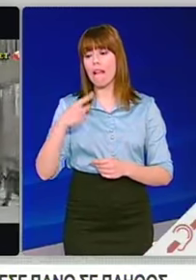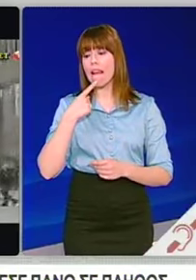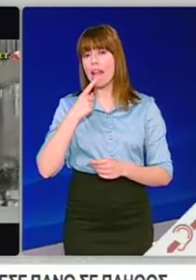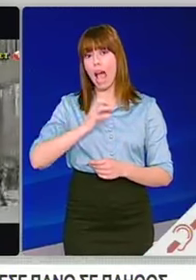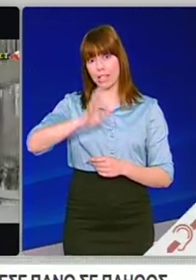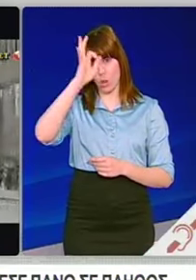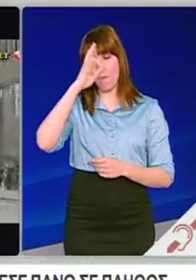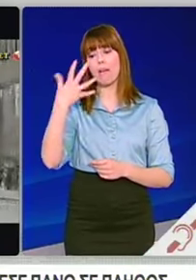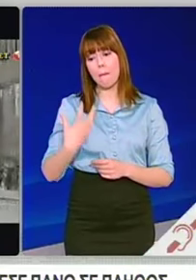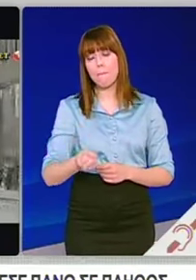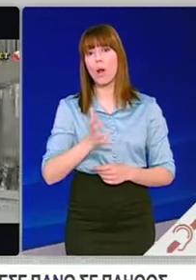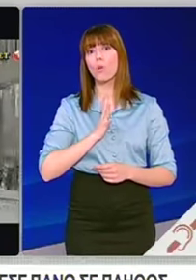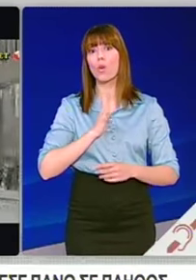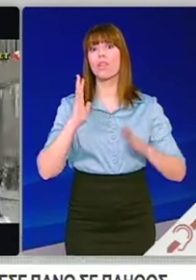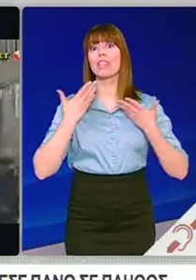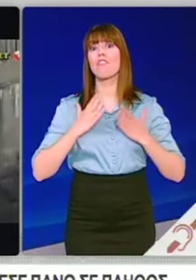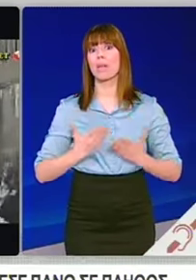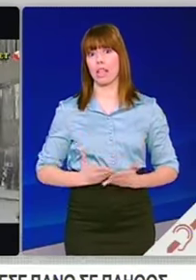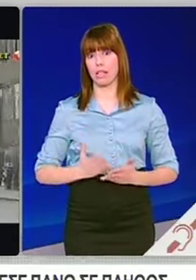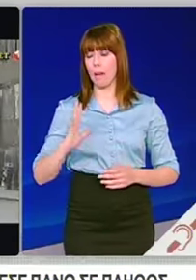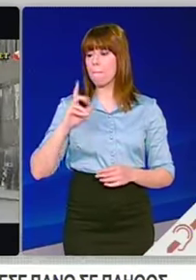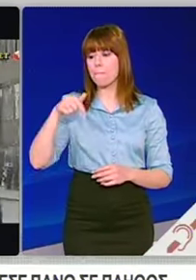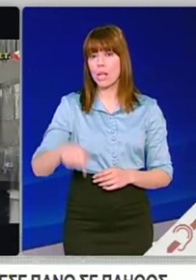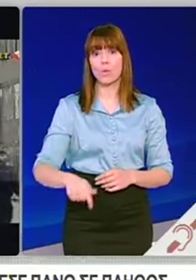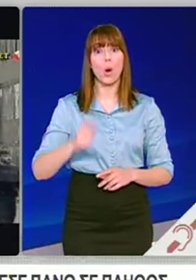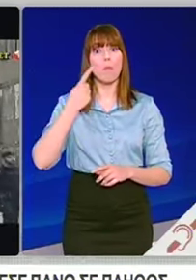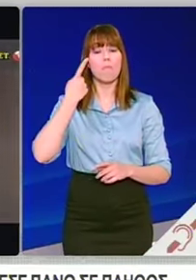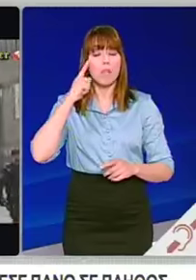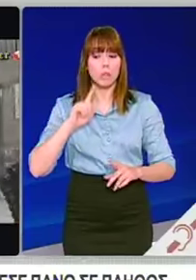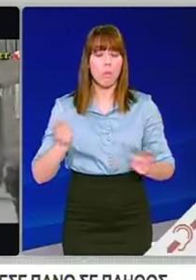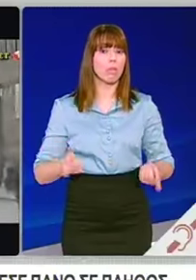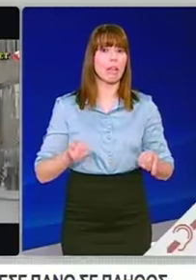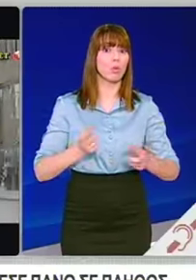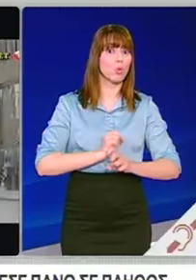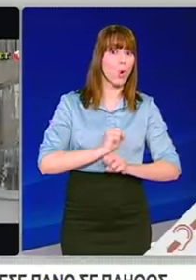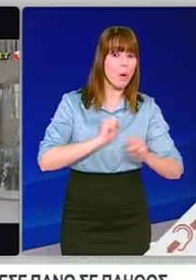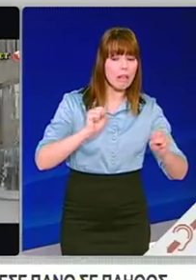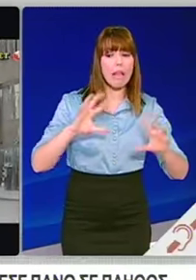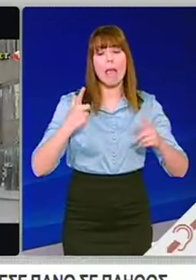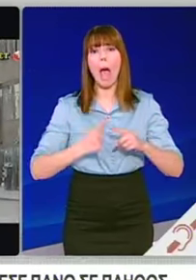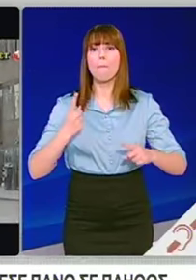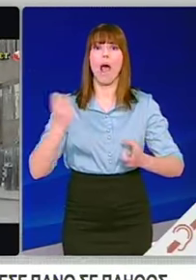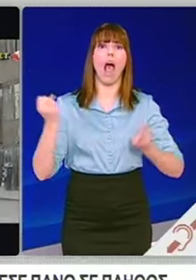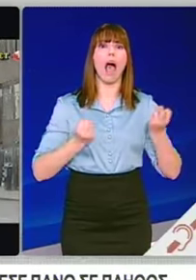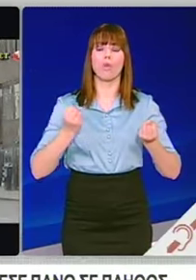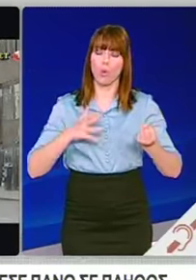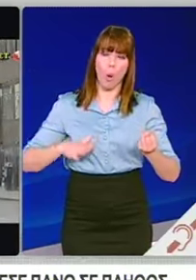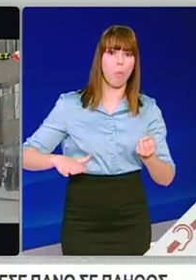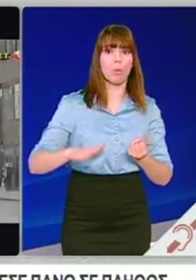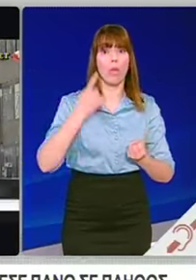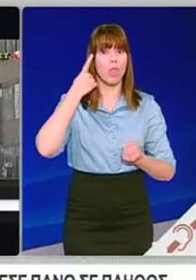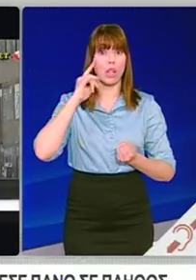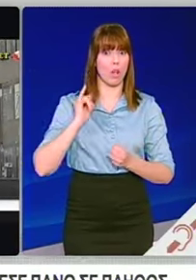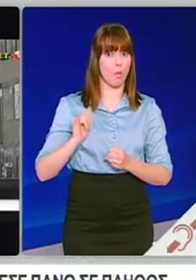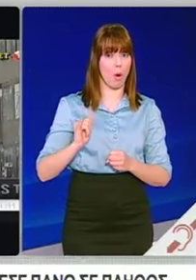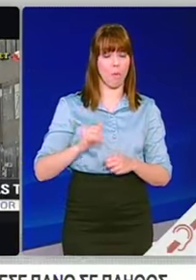πως σύμφωνα με την αστυνομία υπάρχουν τραυματίες. Προς το παρόν βέβαια δεν διευκρινίζεται αν πρόκειται για τρομοκρατική ενέργεια ή για τροχαίο συμβάν.